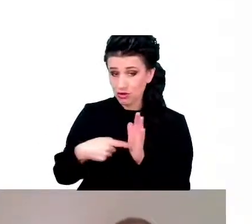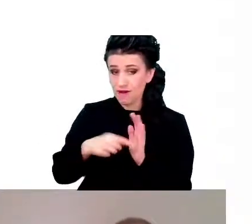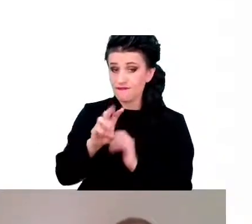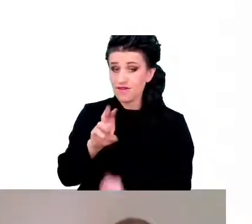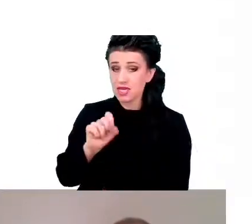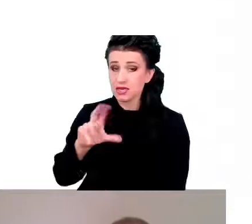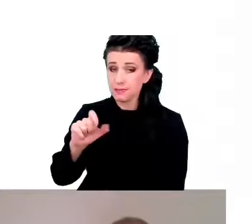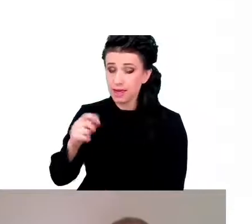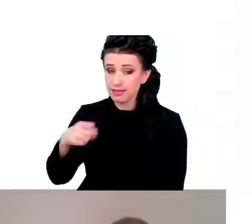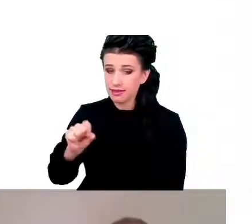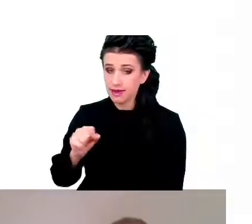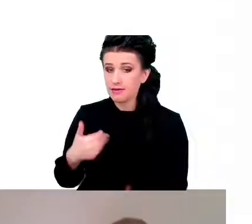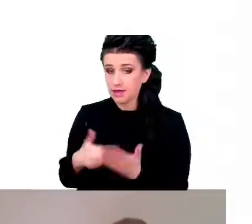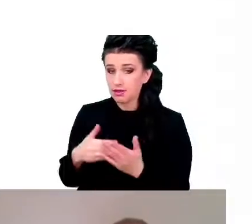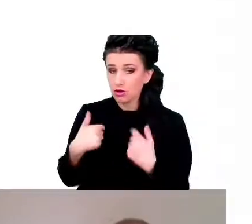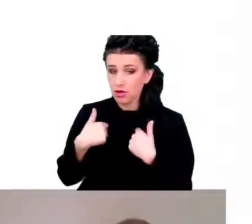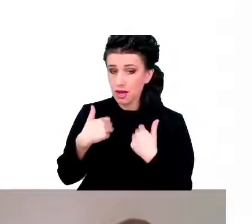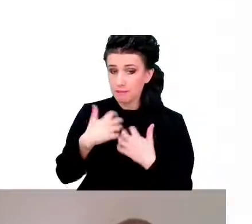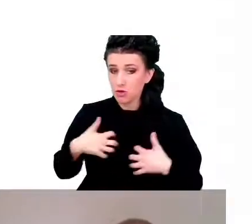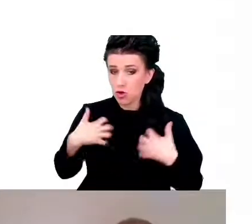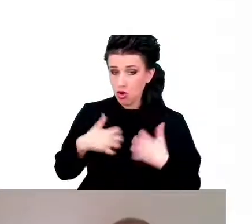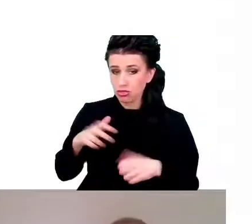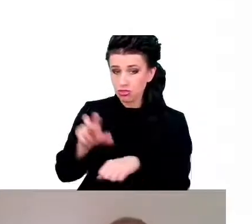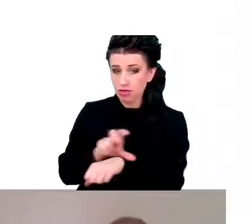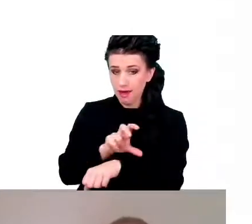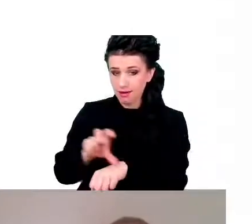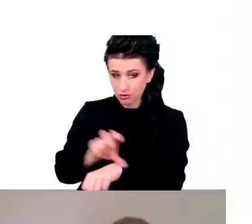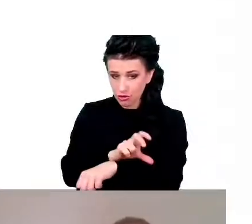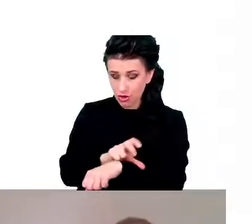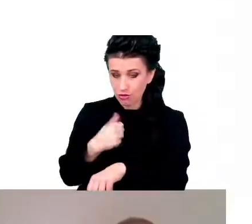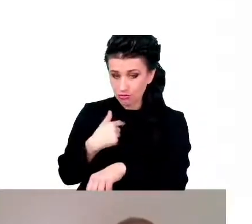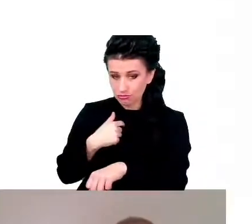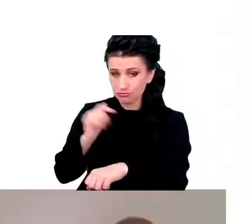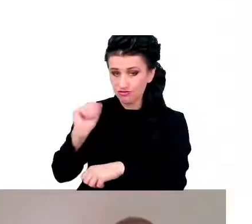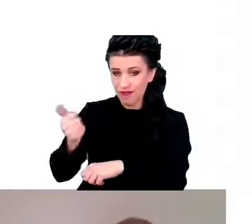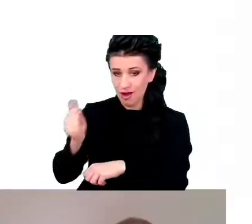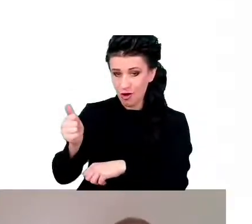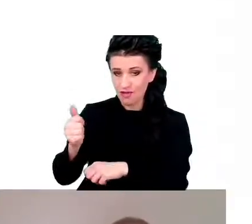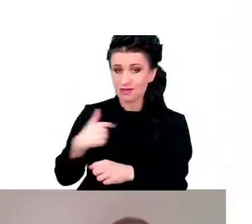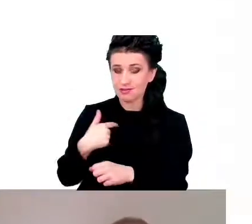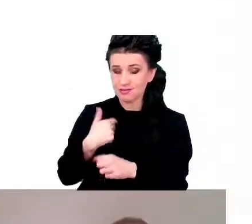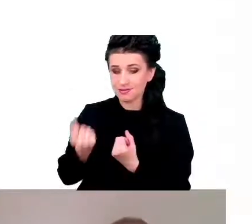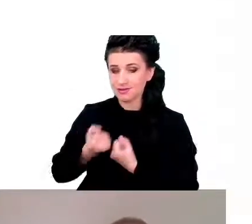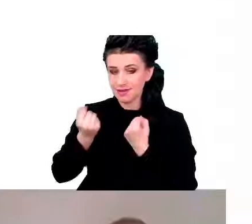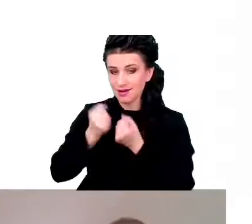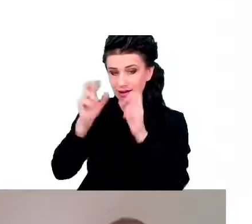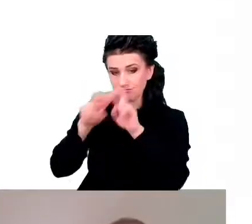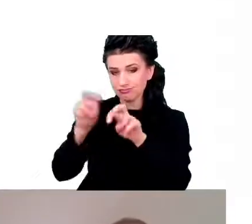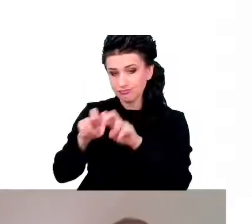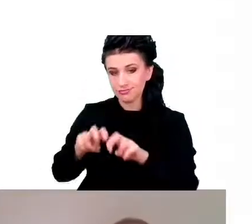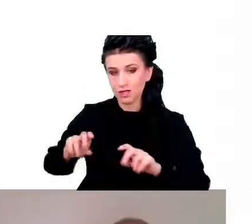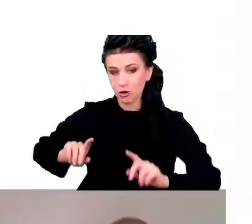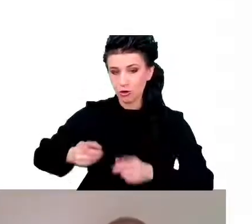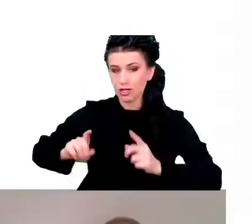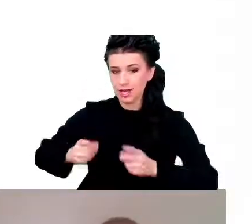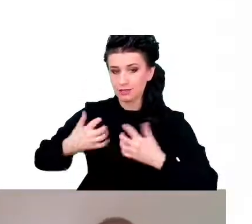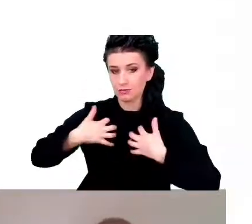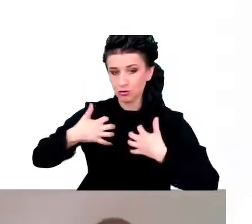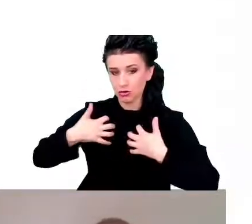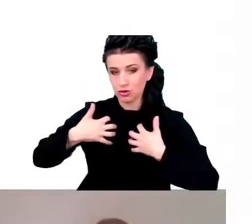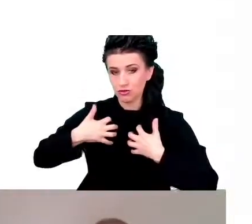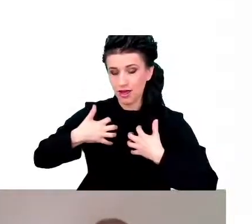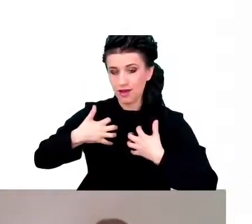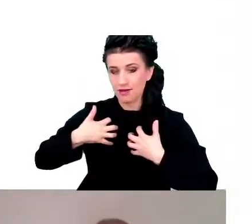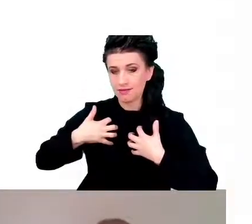zainteresowań jestem biotechnologiem, staram się rozpatrywać organizmy żywe jako pewnego rodzaju